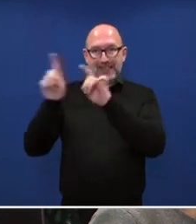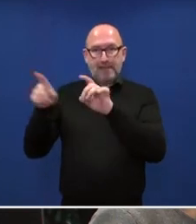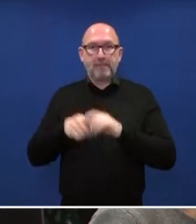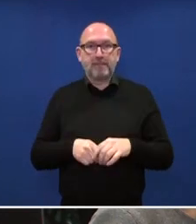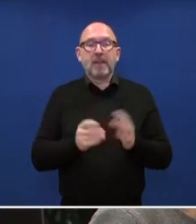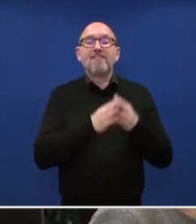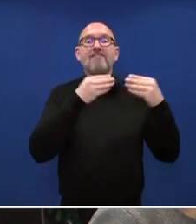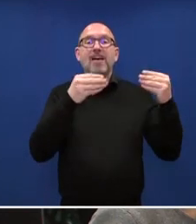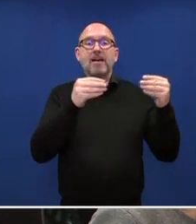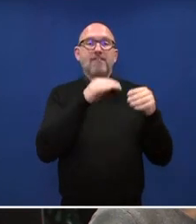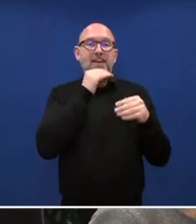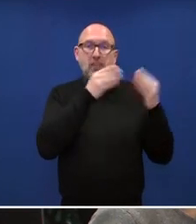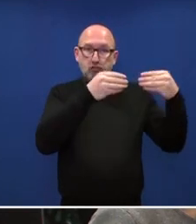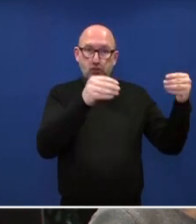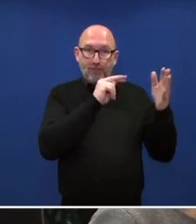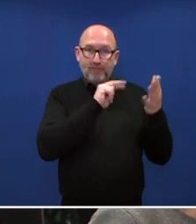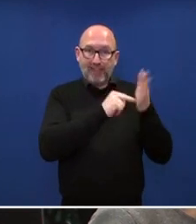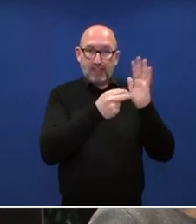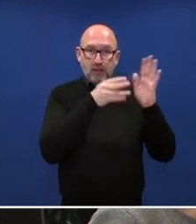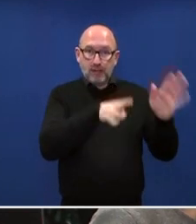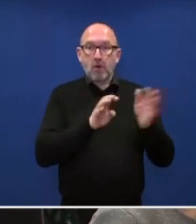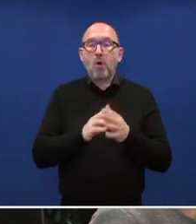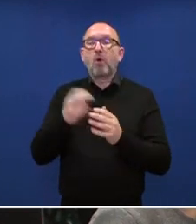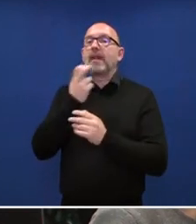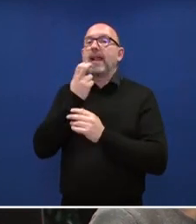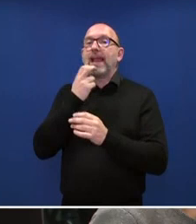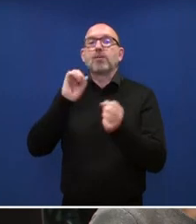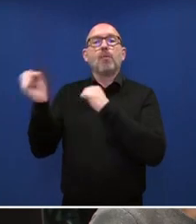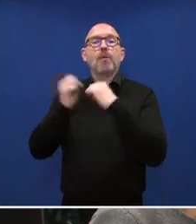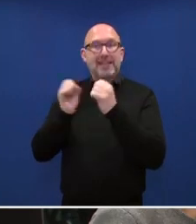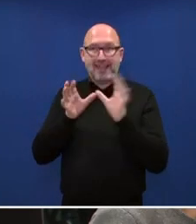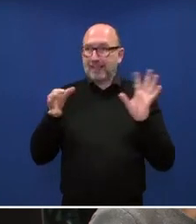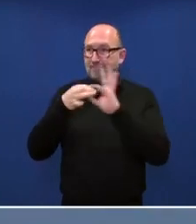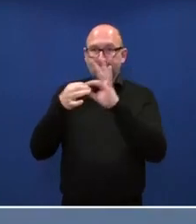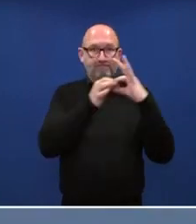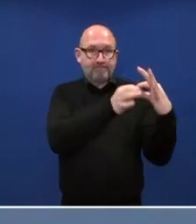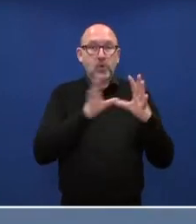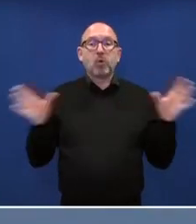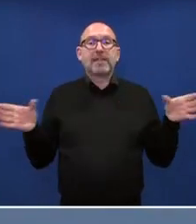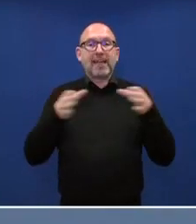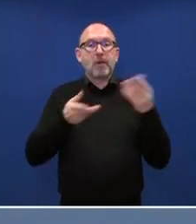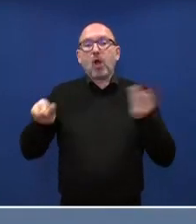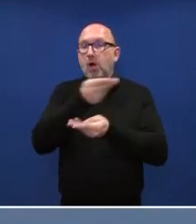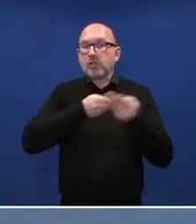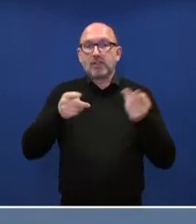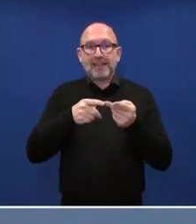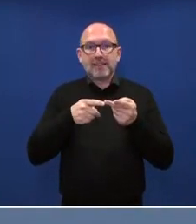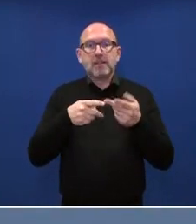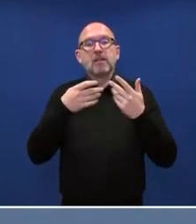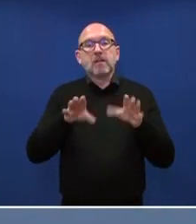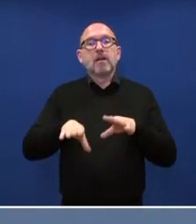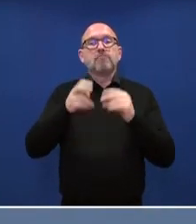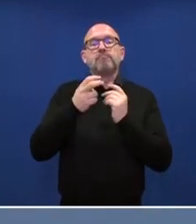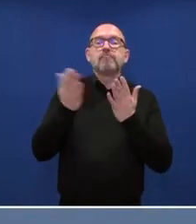Wasserstofftechnologie und der Elektromobilität. Und außerdem tauschte sich das Gremium überfragende Akzeptanz von